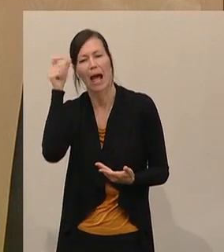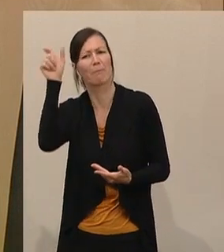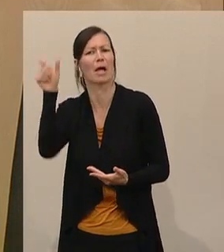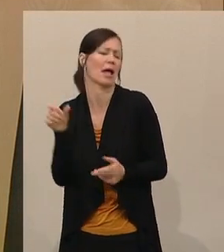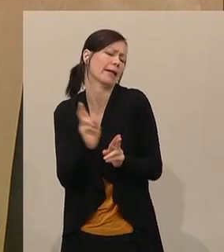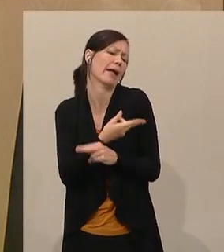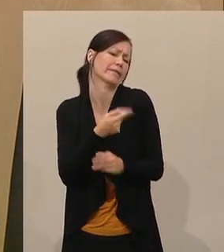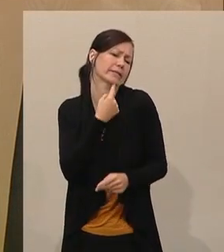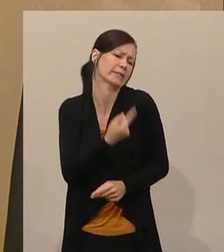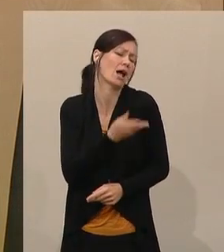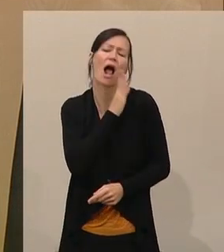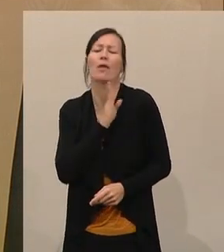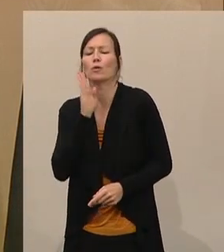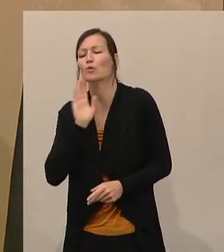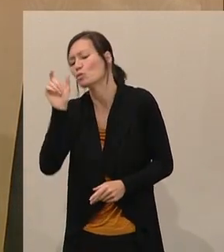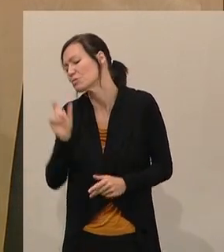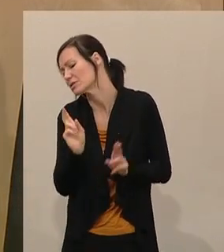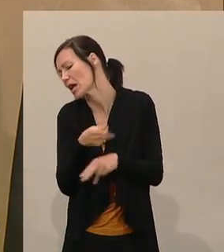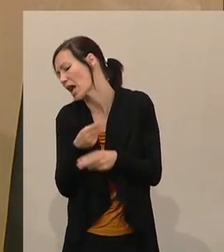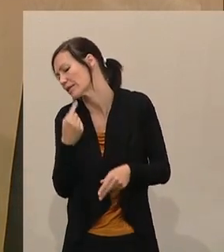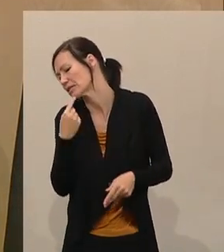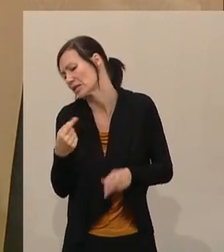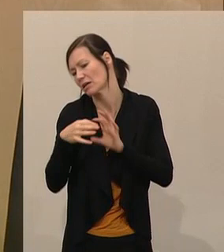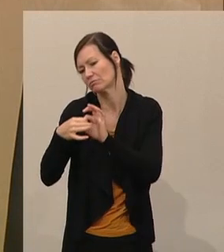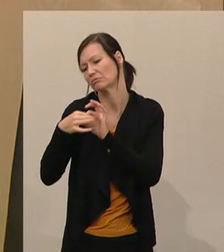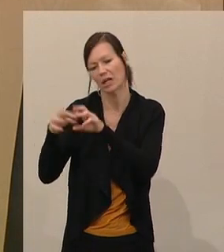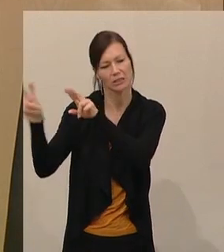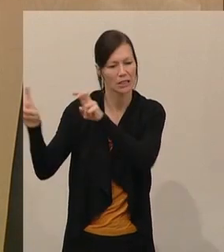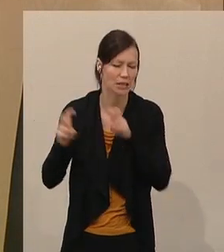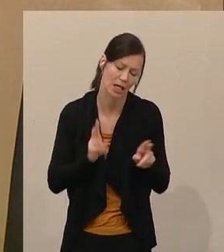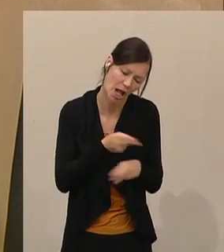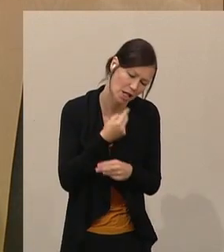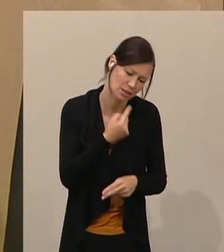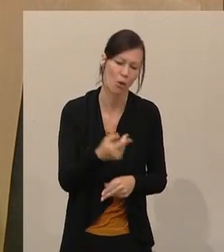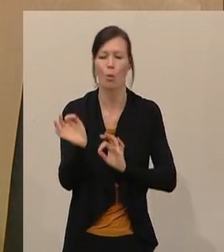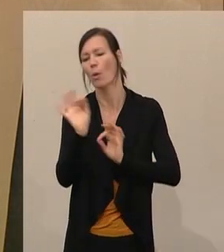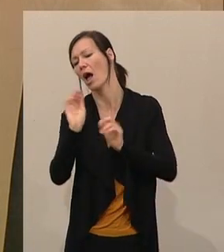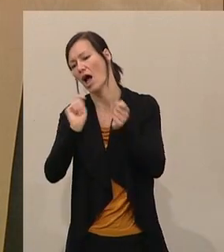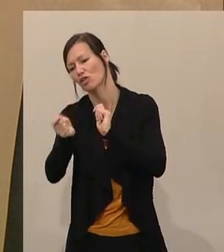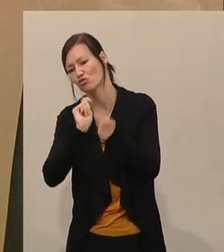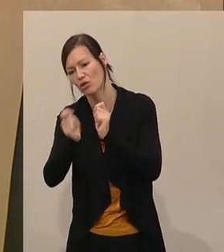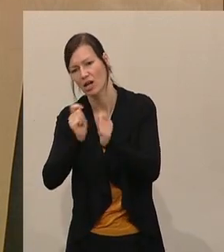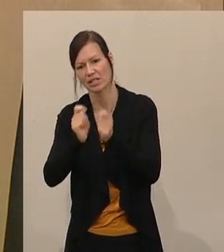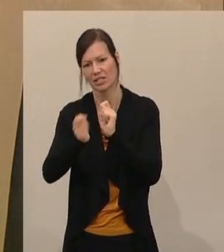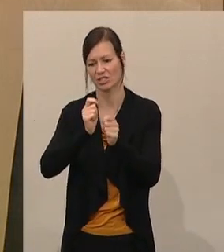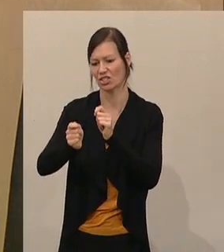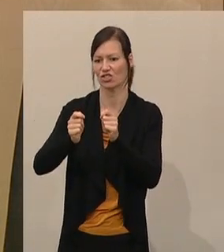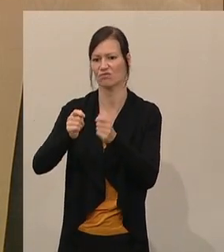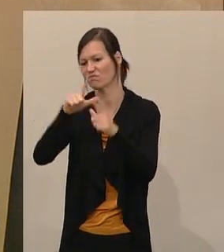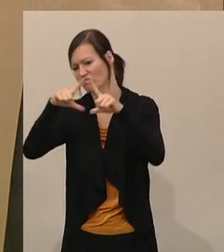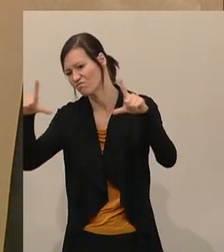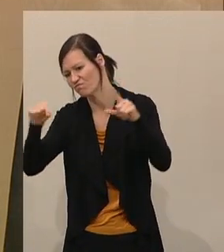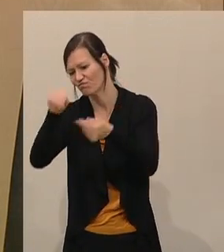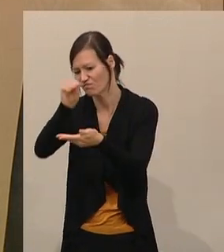kann, und das seien anonyme Personen, auf die man sich bezieht oder irgendein journalistischer Artikel, wo auch immer, der sich auch wieder